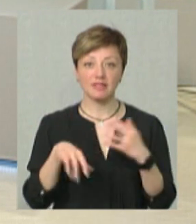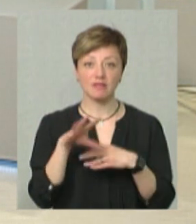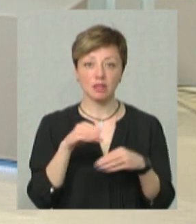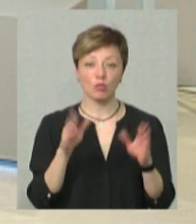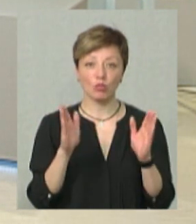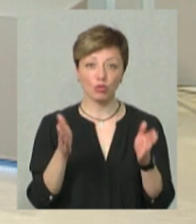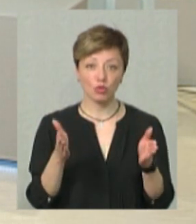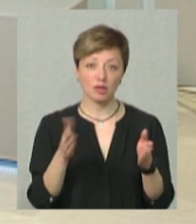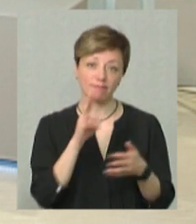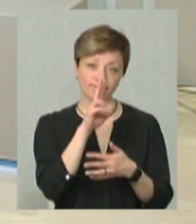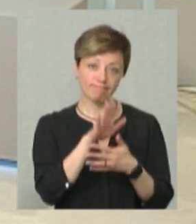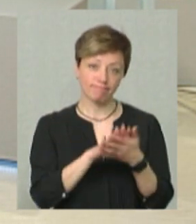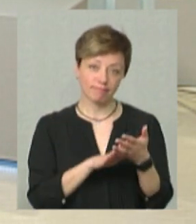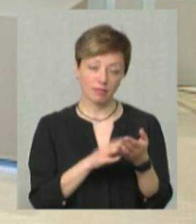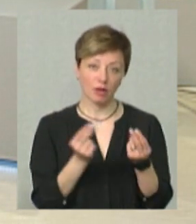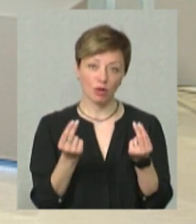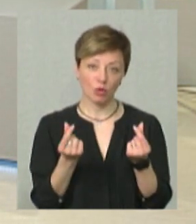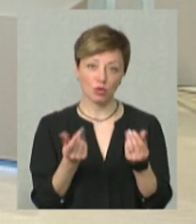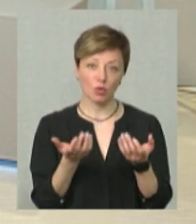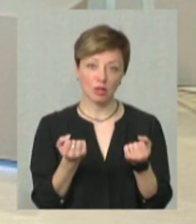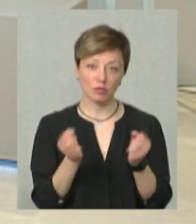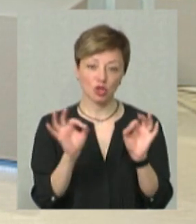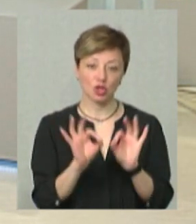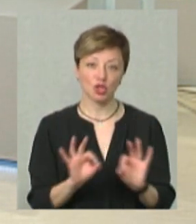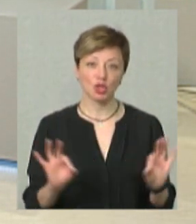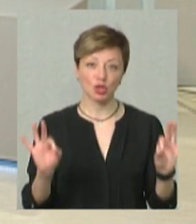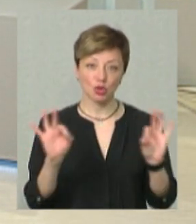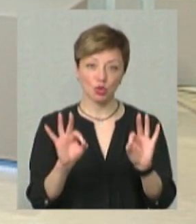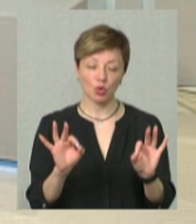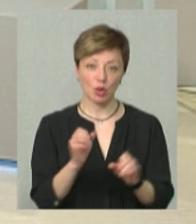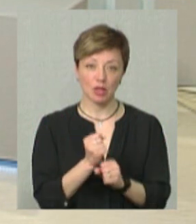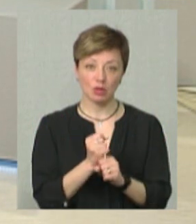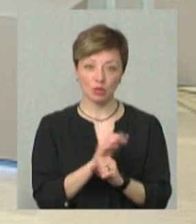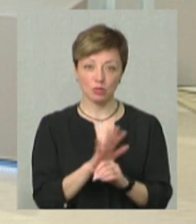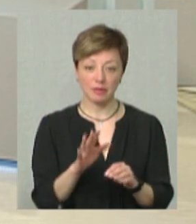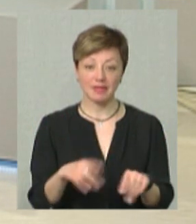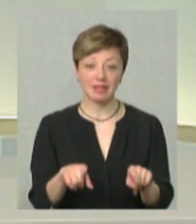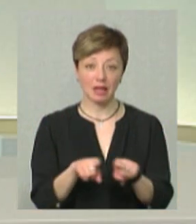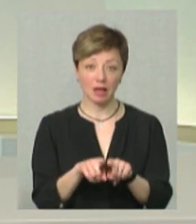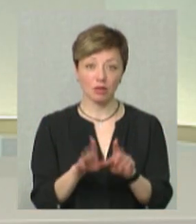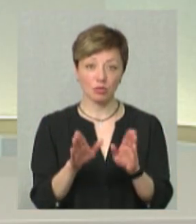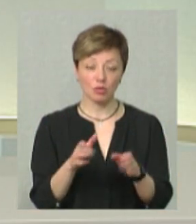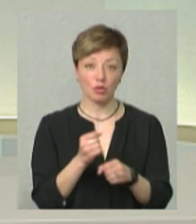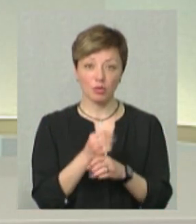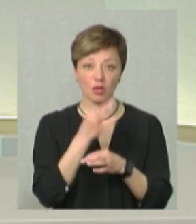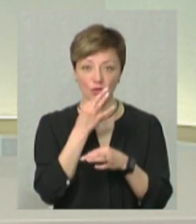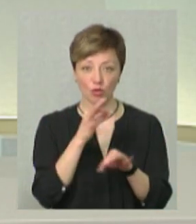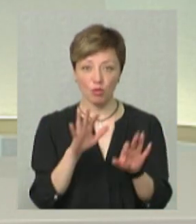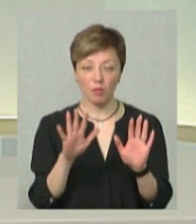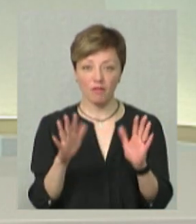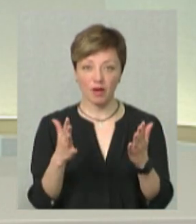потім, а ми гроші отримали і нічого не зробили. Ми не такі, ми будемо робити в будь-якому